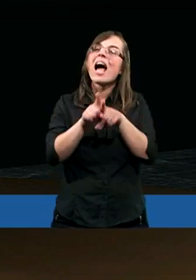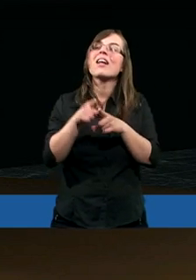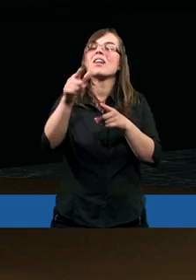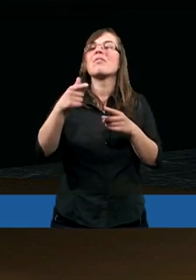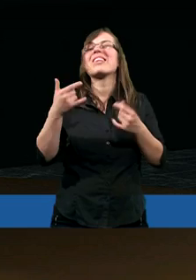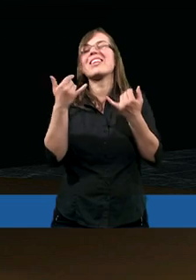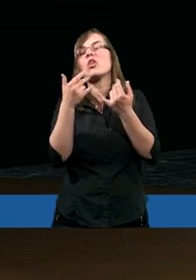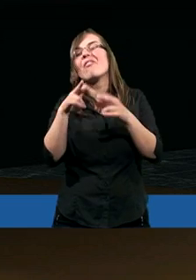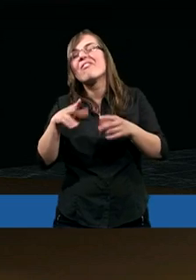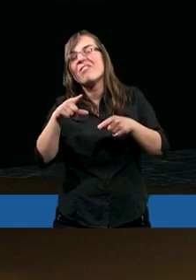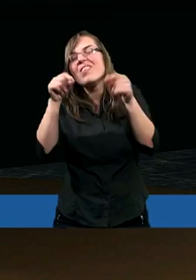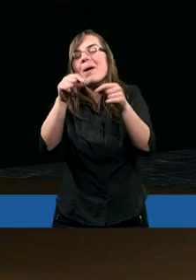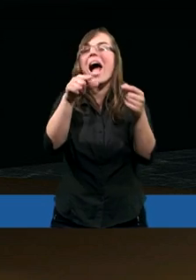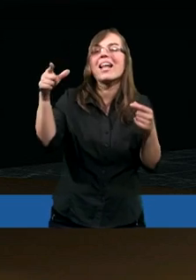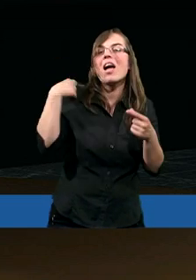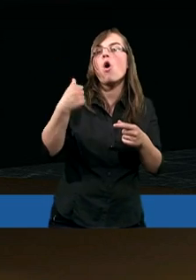że wydziobały to wszystko, nie?